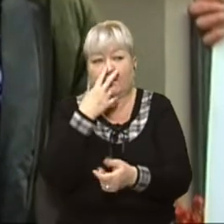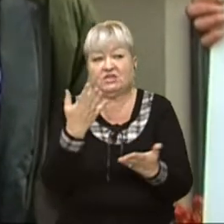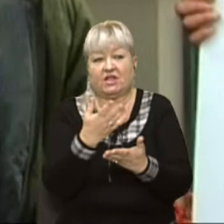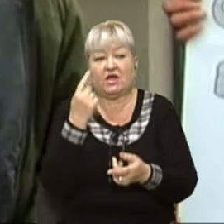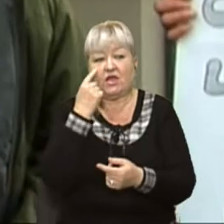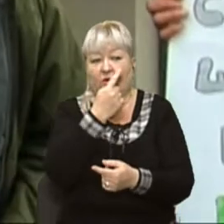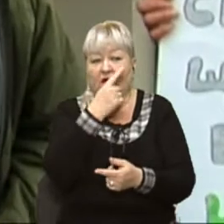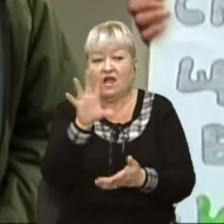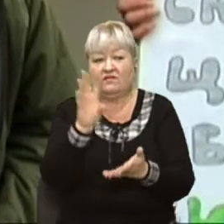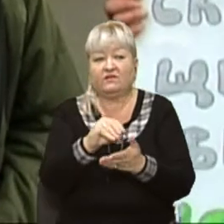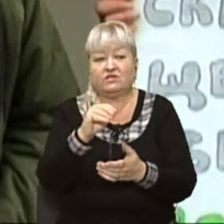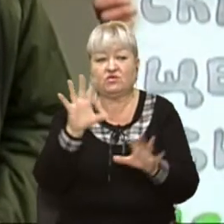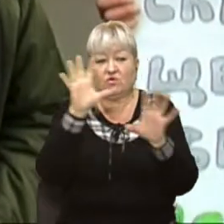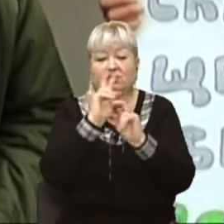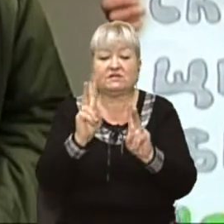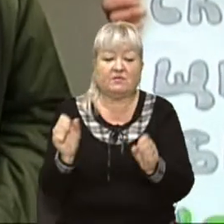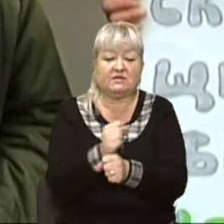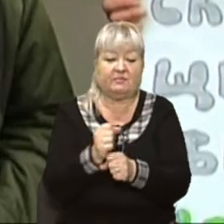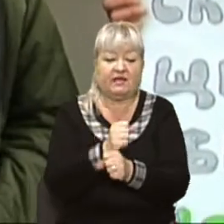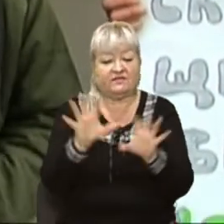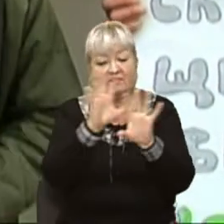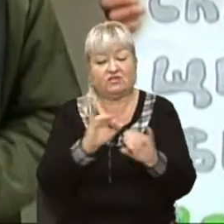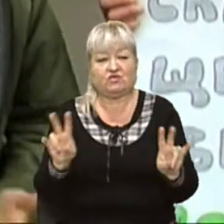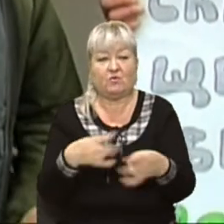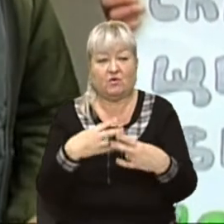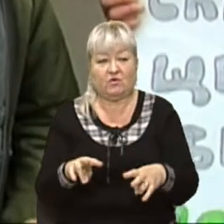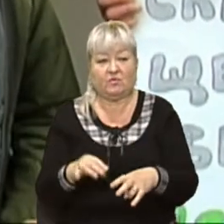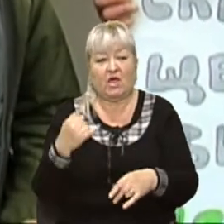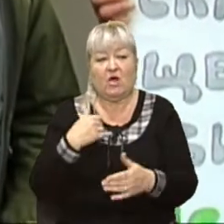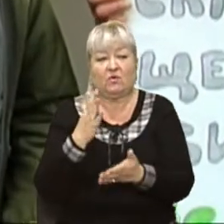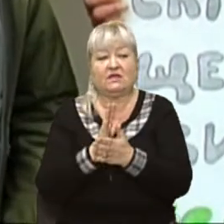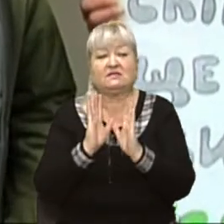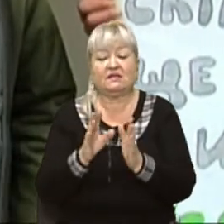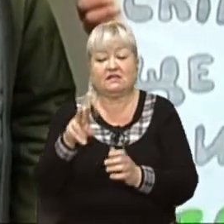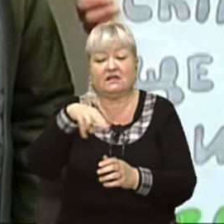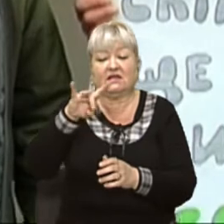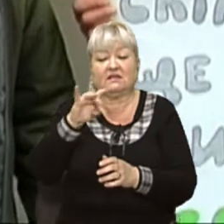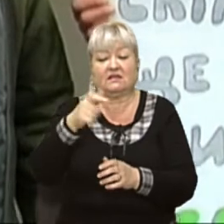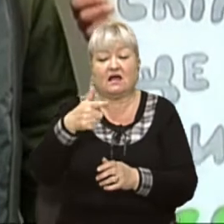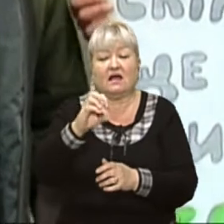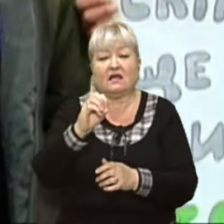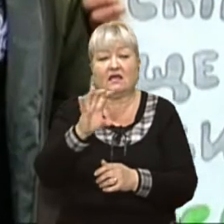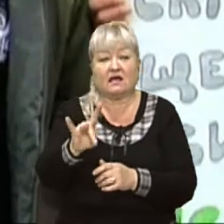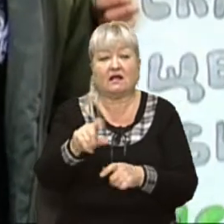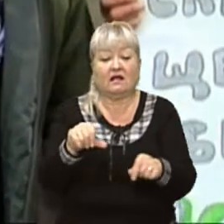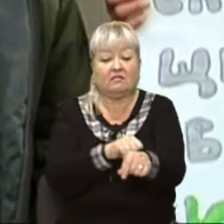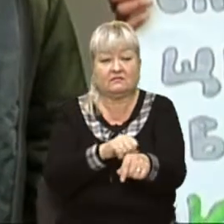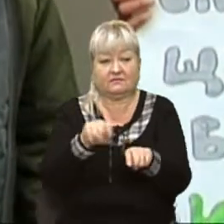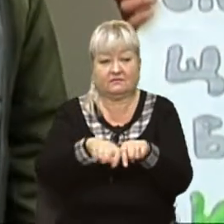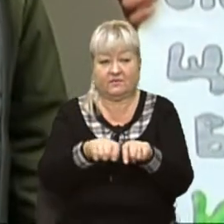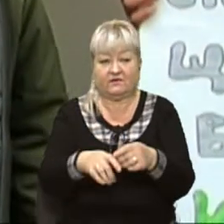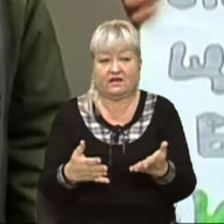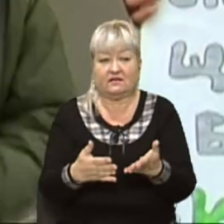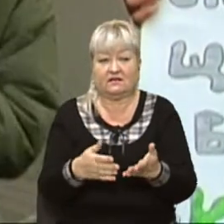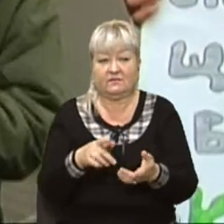ціло ніч з кимось бився, бив в нічному клубі, але в нас є тільки прилад драгер на наркотики, ми немає де освідувати. Він вже дує